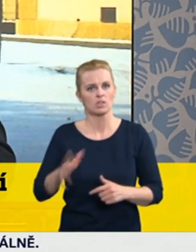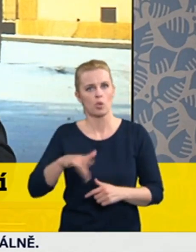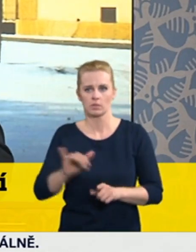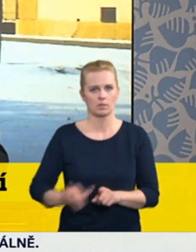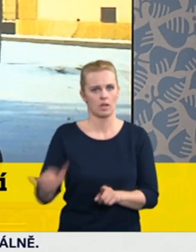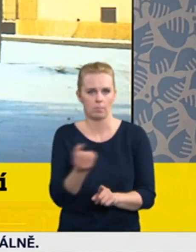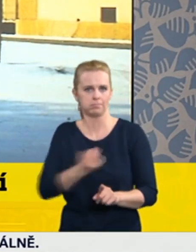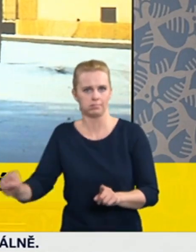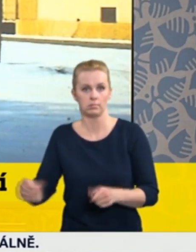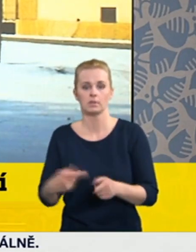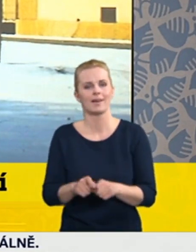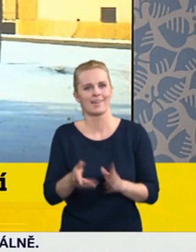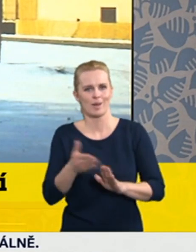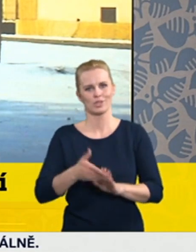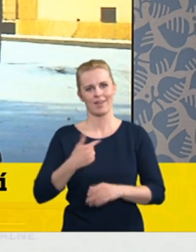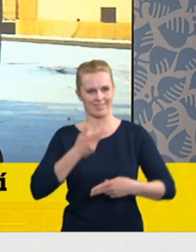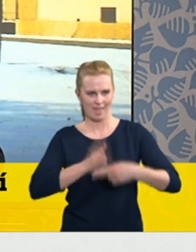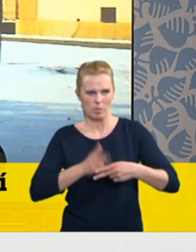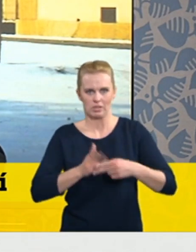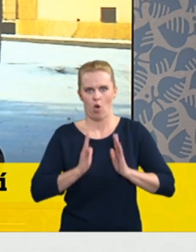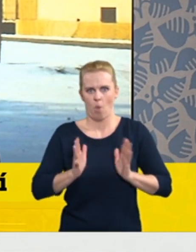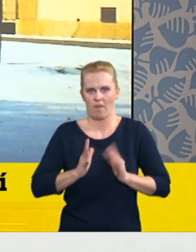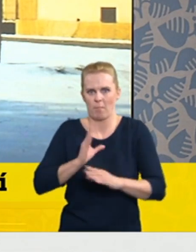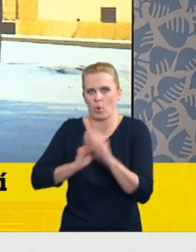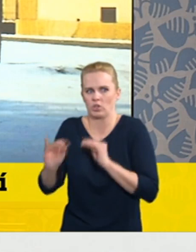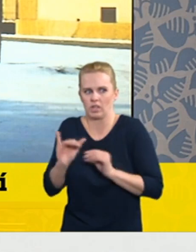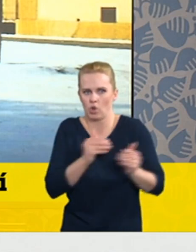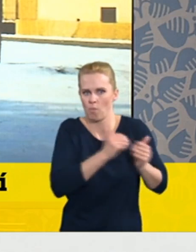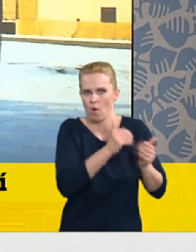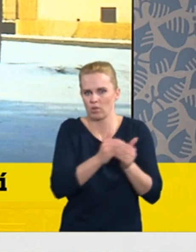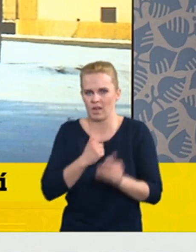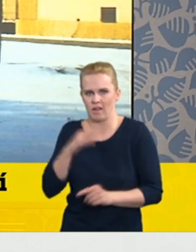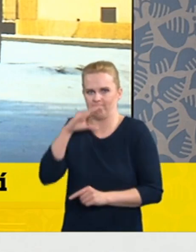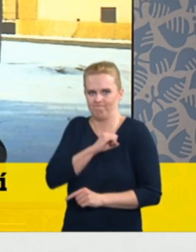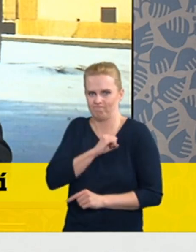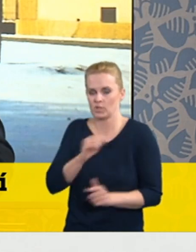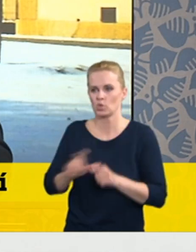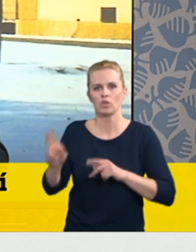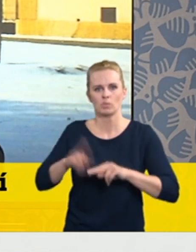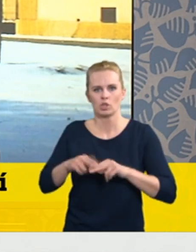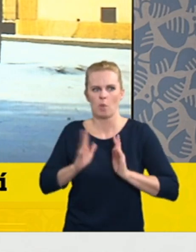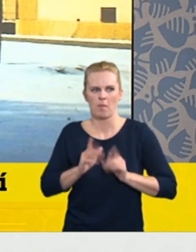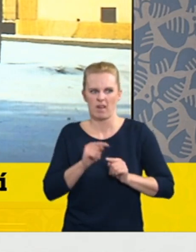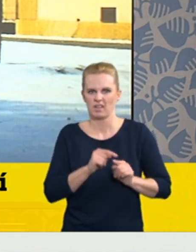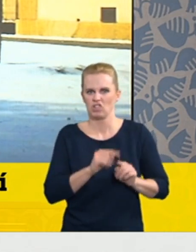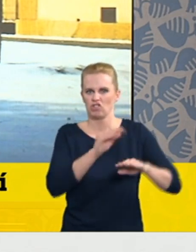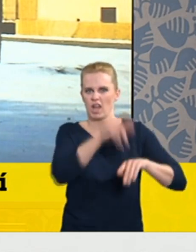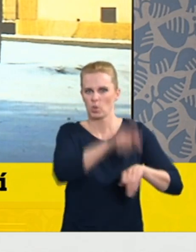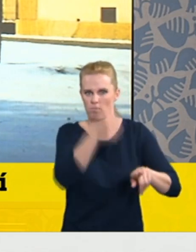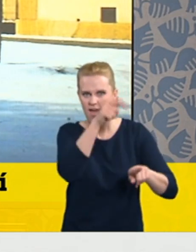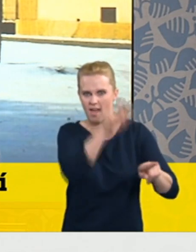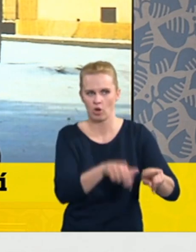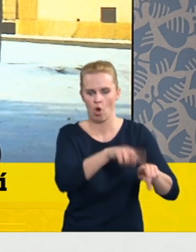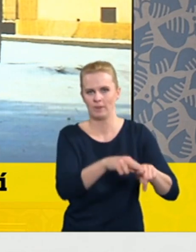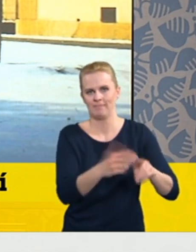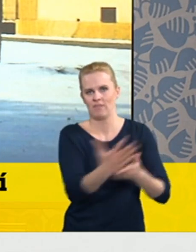hlásit své kontakty, aby chodili na testy, aby prostě z důvodu toho, že jim hrozí propad příjmu, tak ten pravý stav zamlčovali, takže to